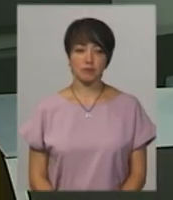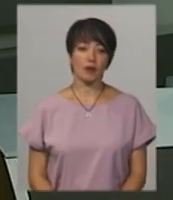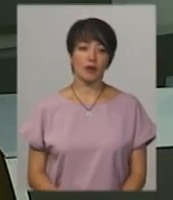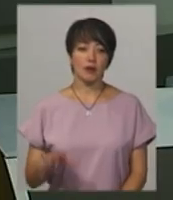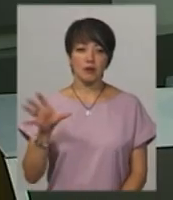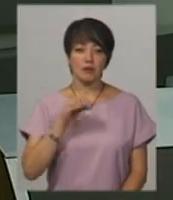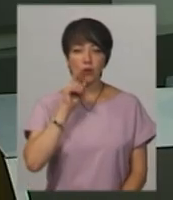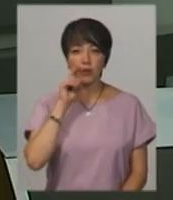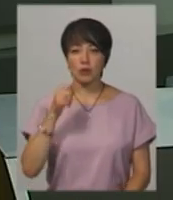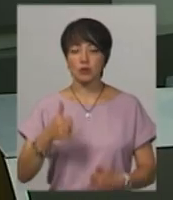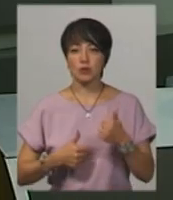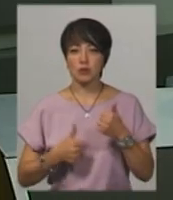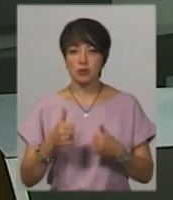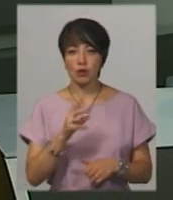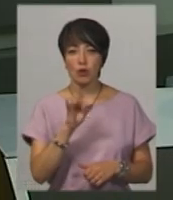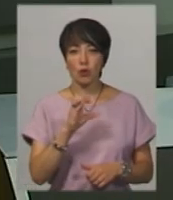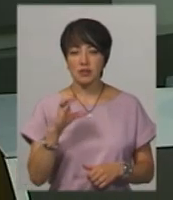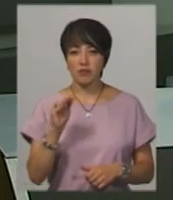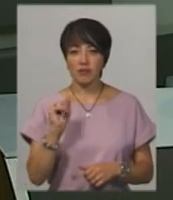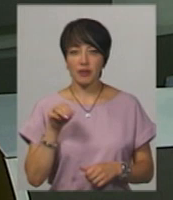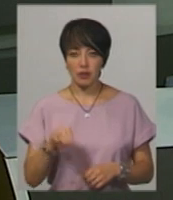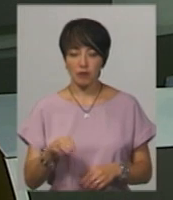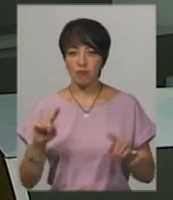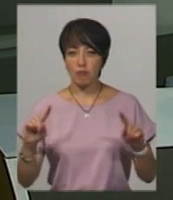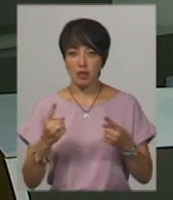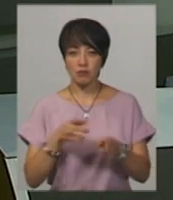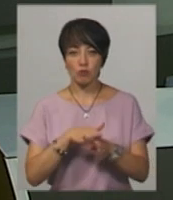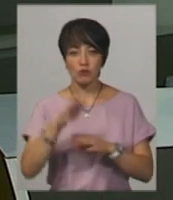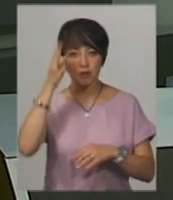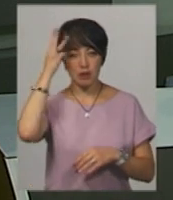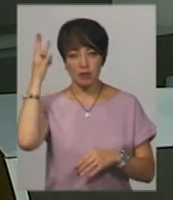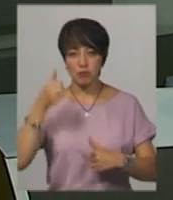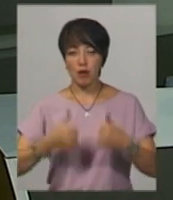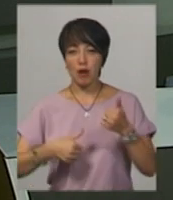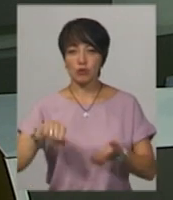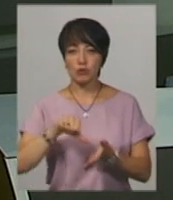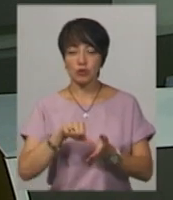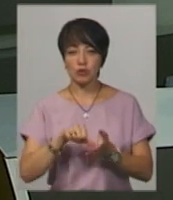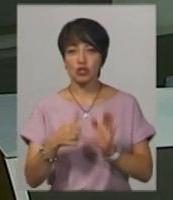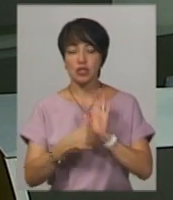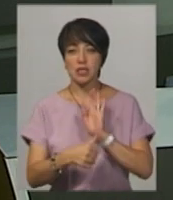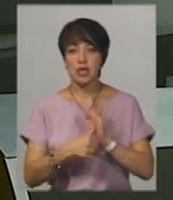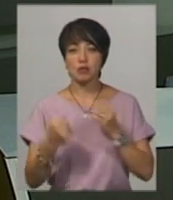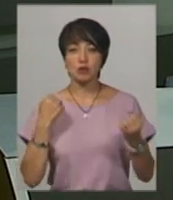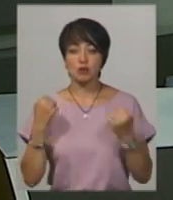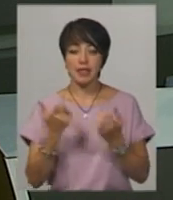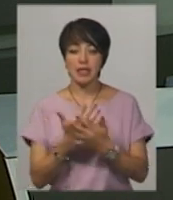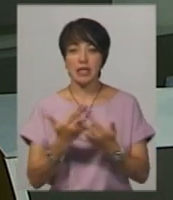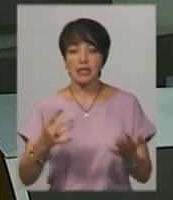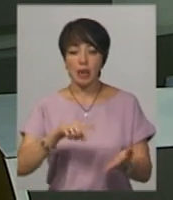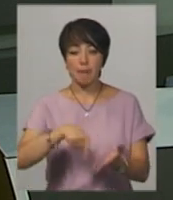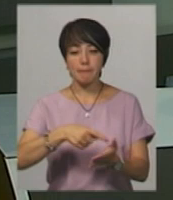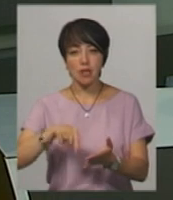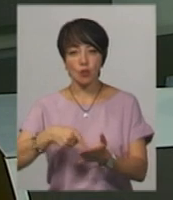Всеукраїнський турнір з кроссфіту «Батл Поділля» вперше відбувся у Хмельницькому. У змаганнях взяли участь майже 60 спортсменів з різних міст